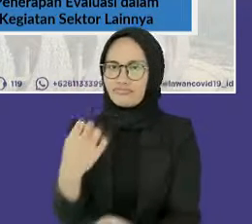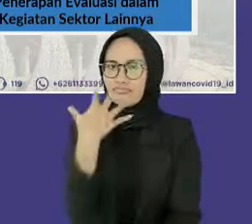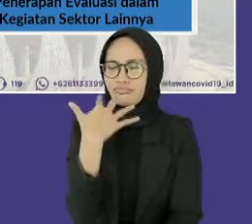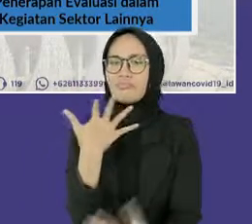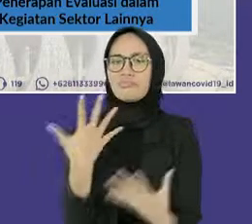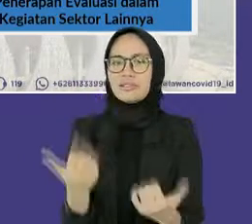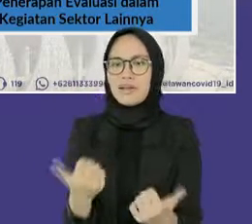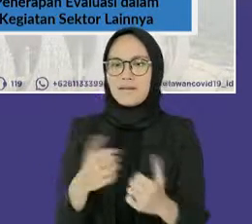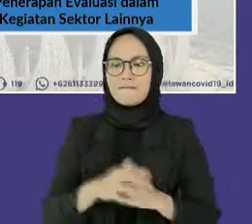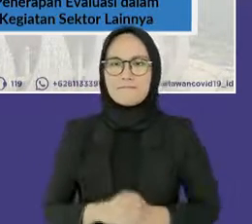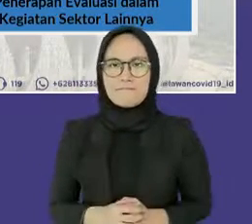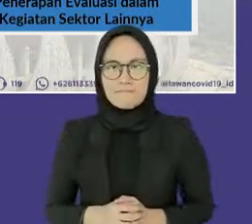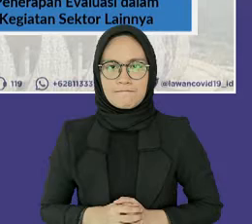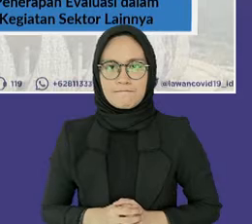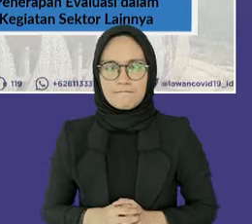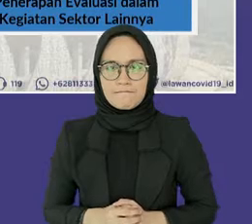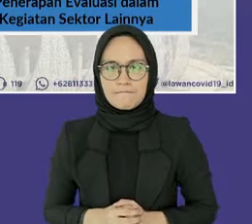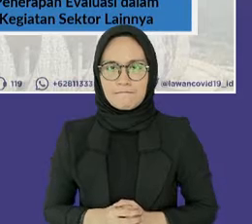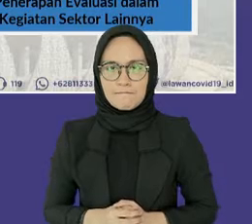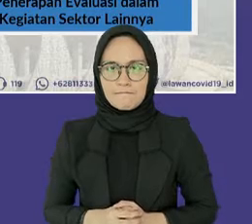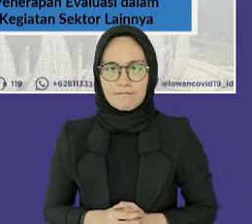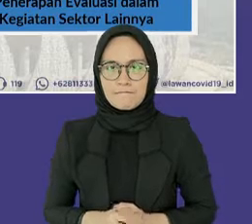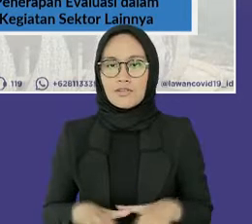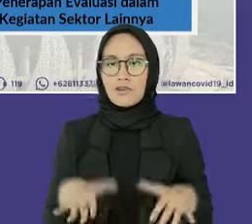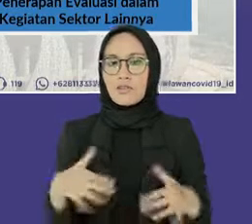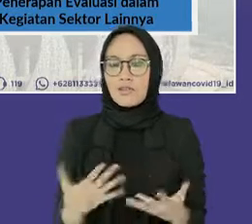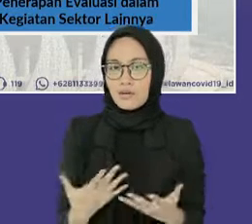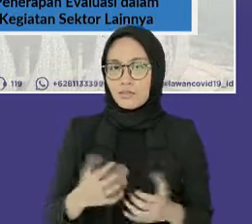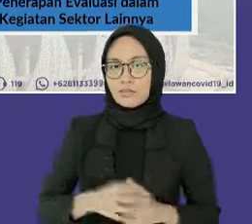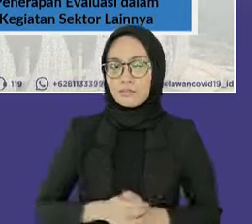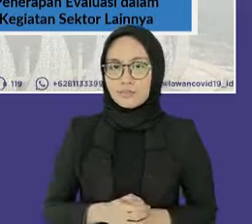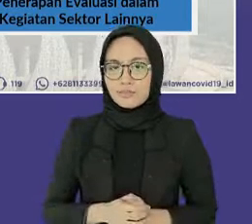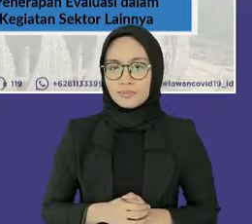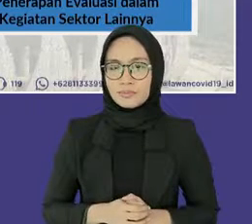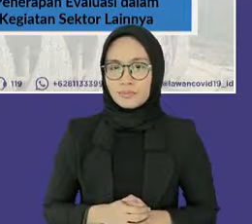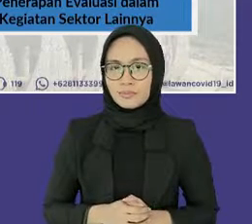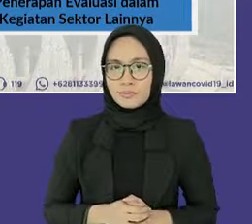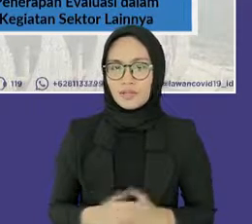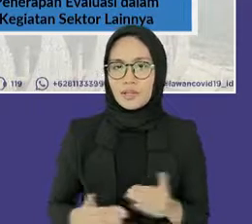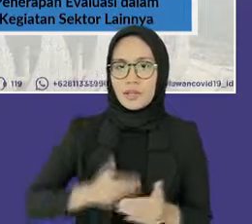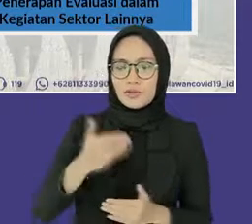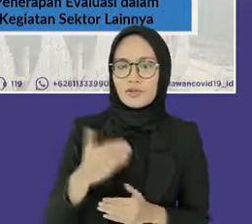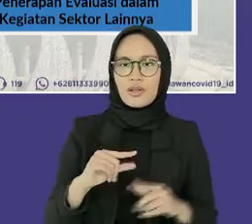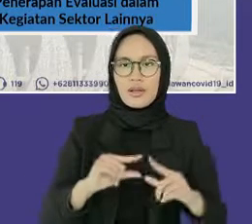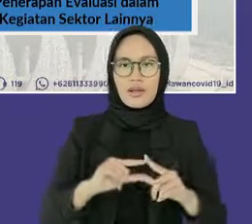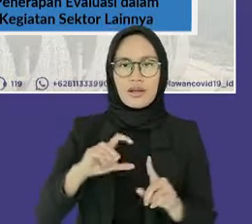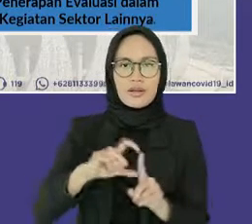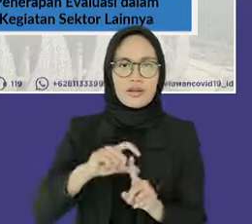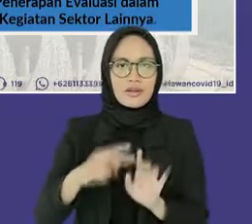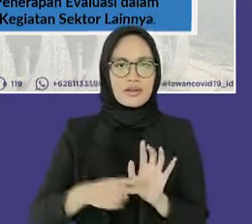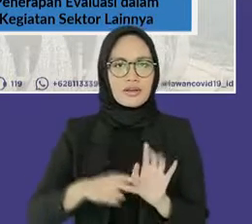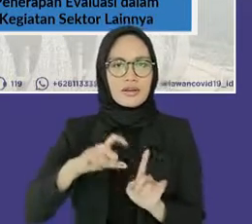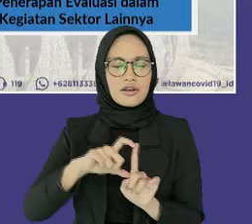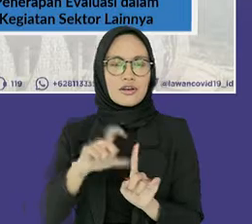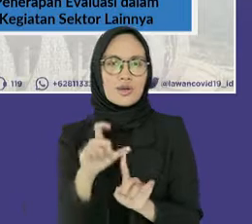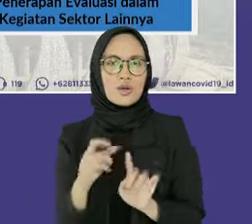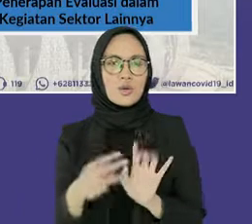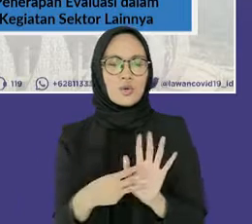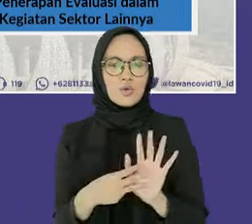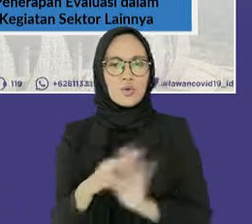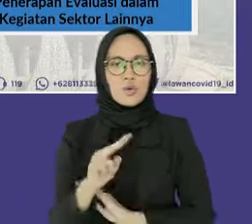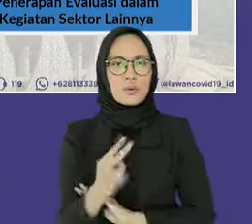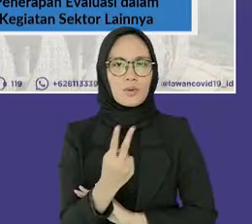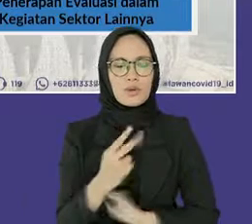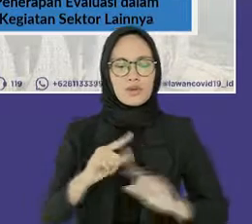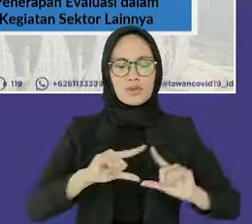kegiatannya di tengah acara saat kepulangan. Sebagai mana yang diatur dalam adendum kedua dari Surat Edaran Satgas